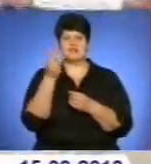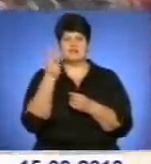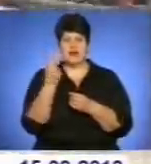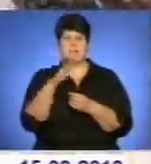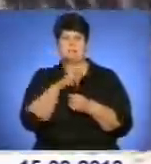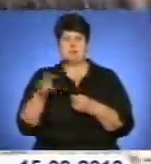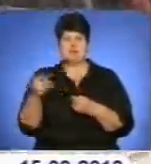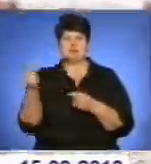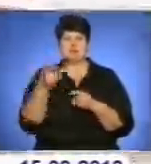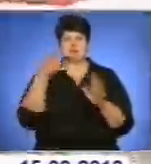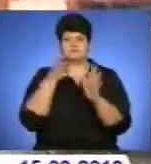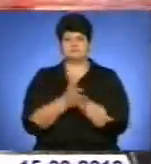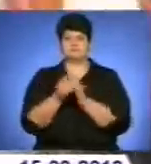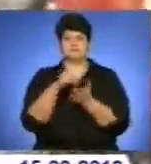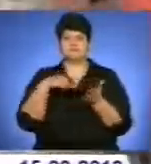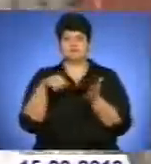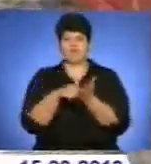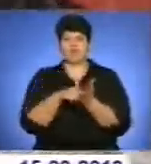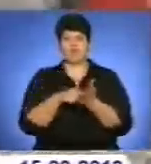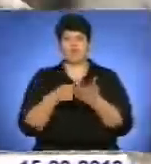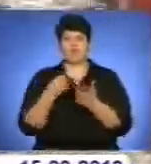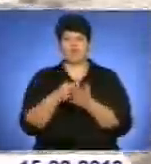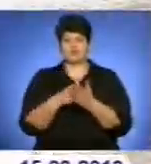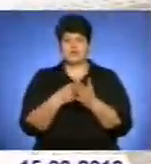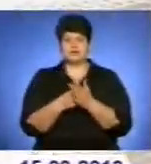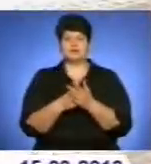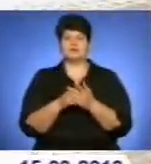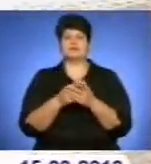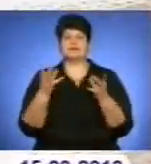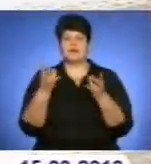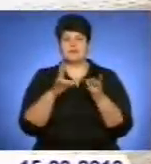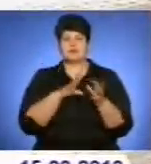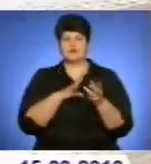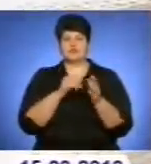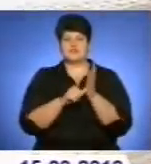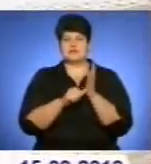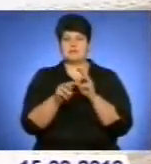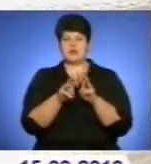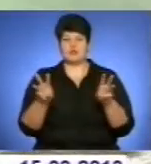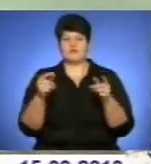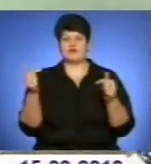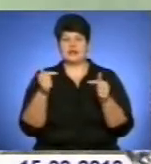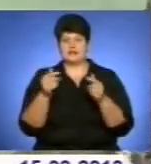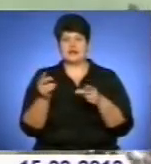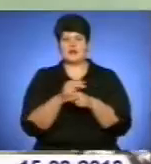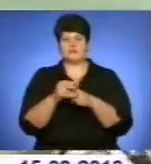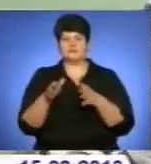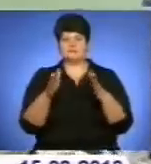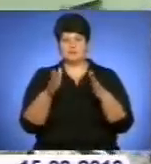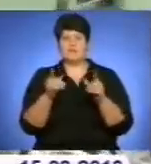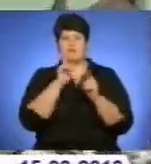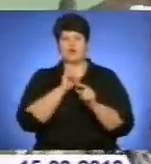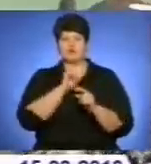за словами тернопільських комунальників, негативно вплине на всю інфраструктуру міста. Зокрема, у міській раді підрахували, один день таких